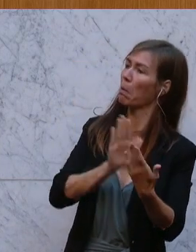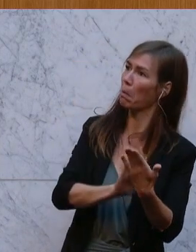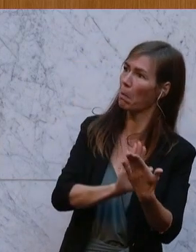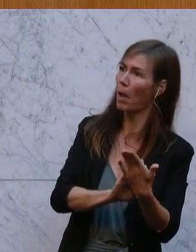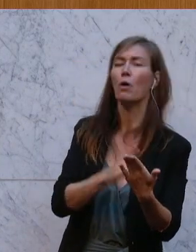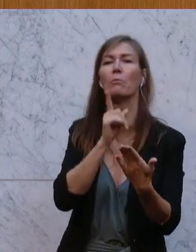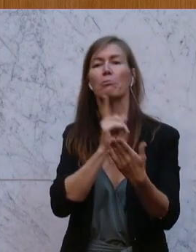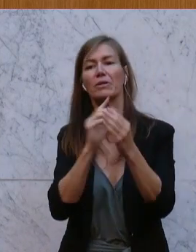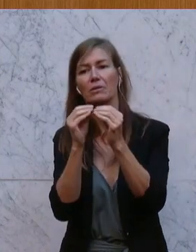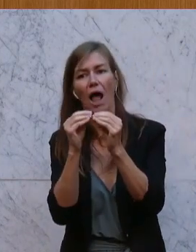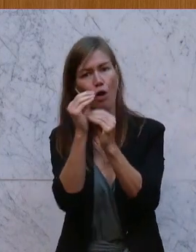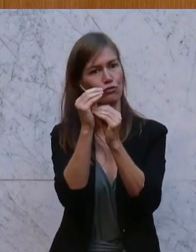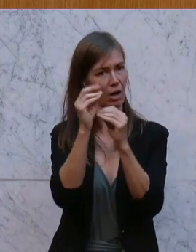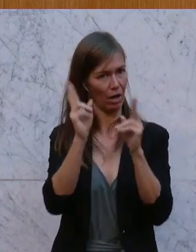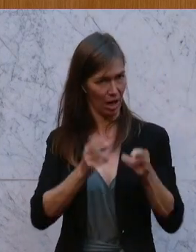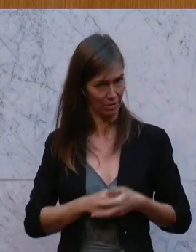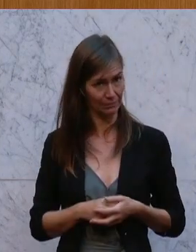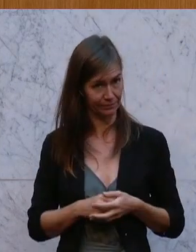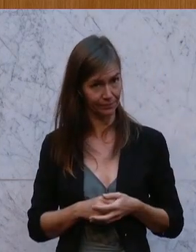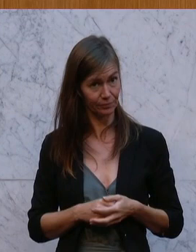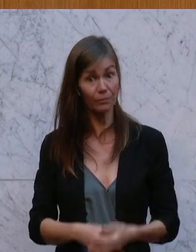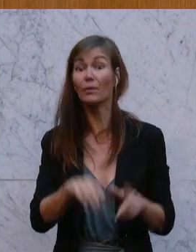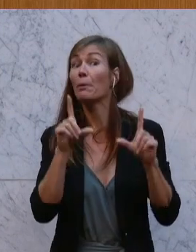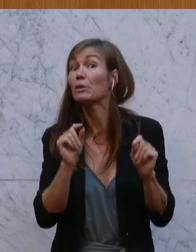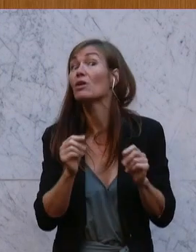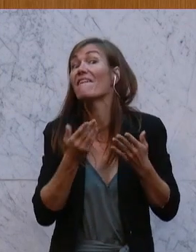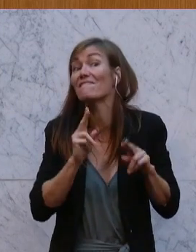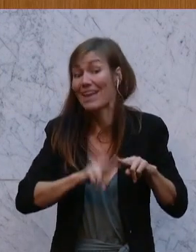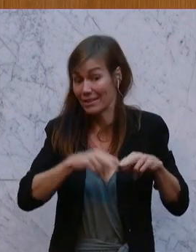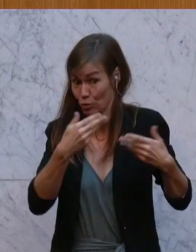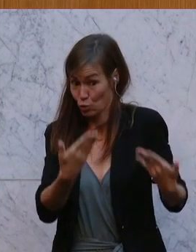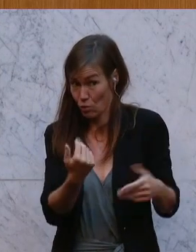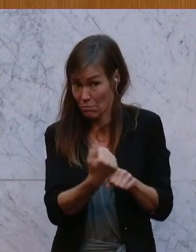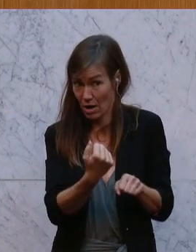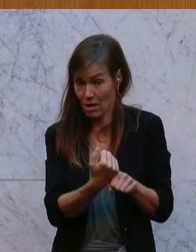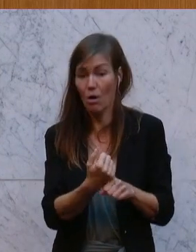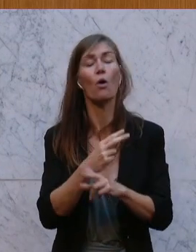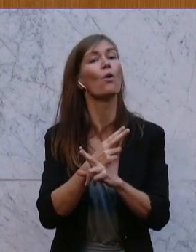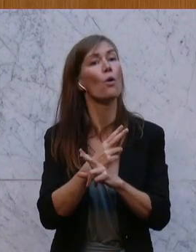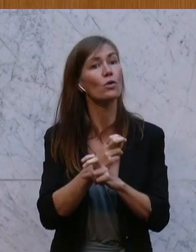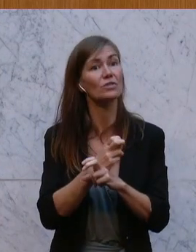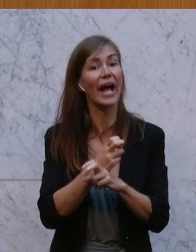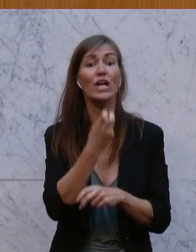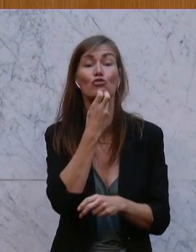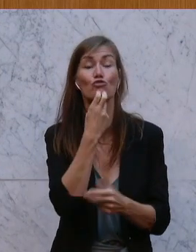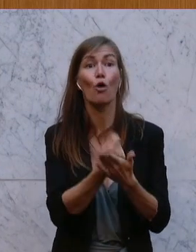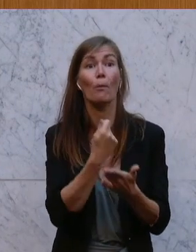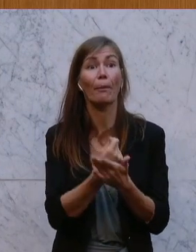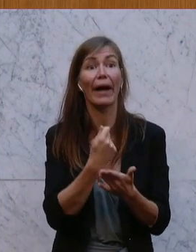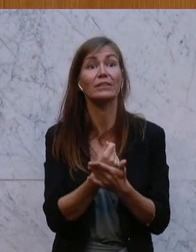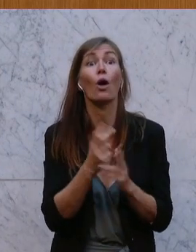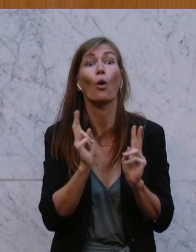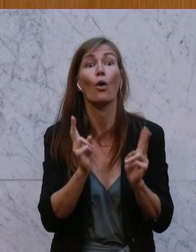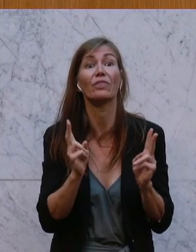Aufschlag. Das hätte dazu geführt, dass die Strompreise in Österreich gesunken werden. Was ist